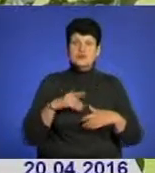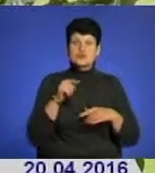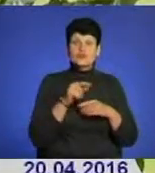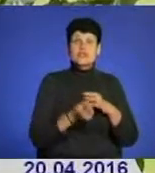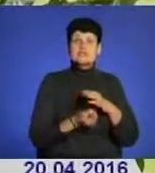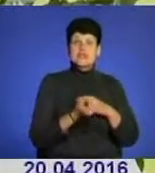'явиться. перегляд!